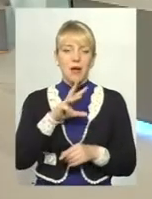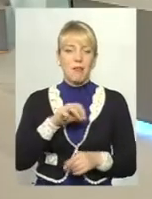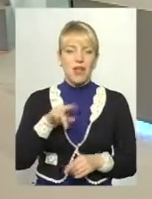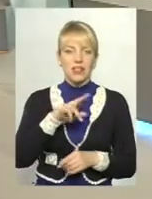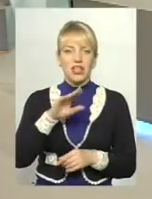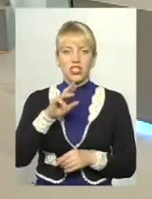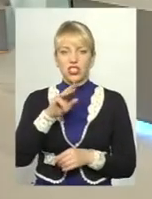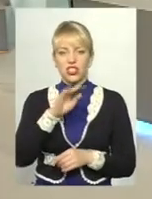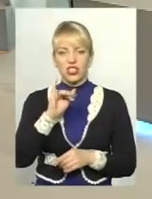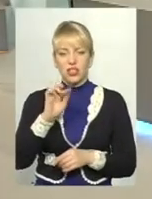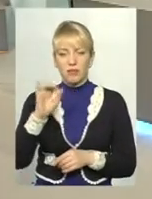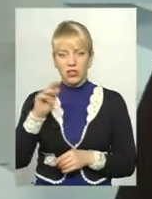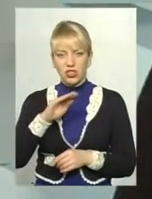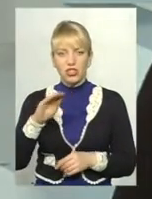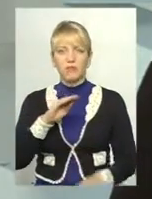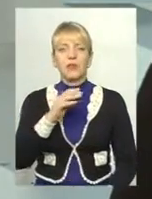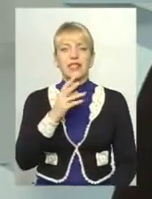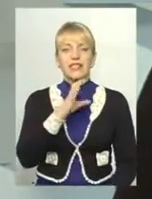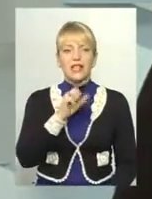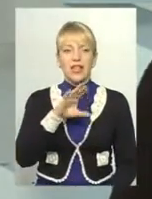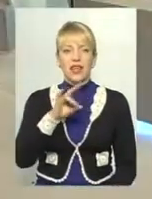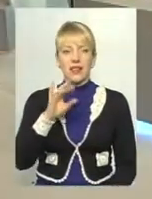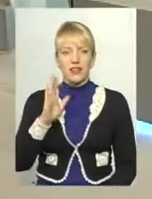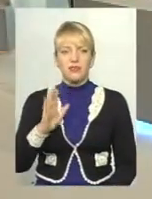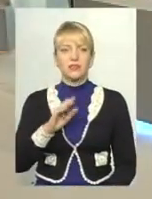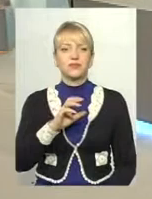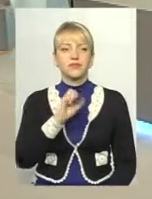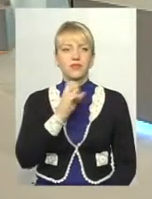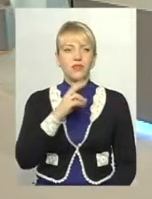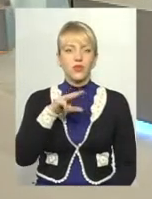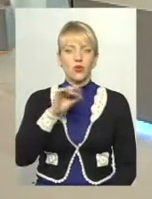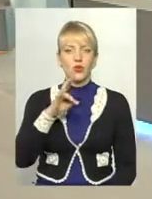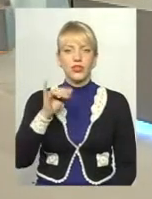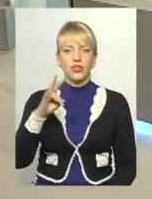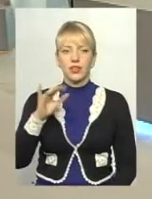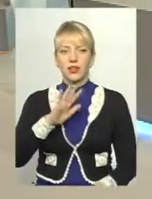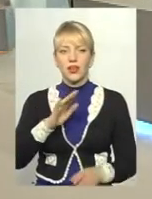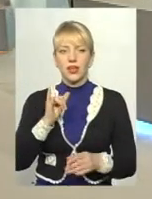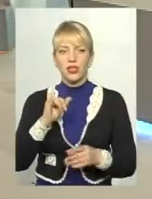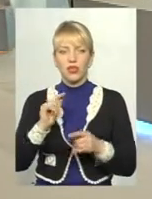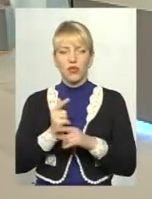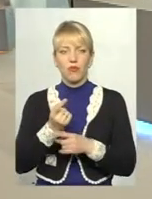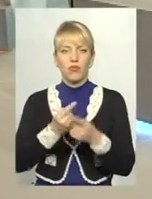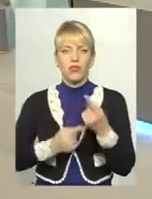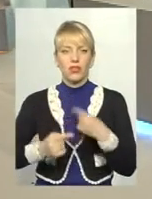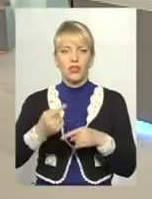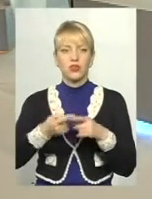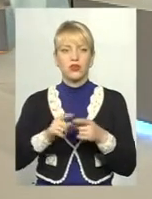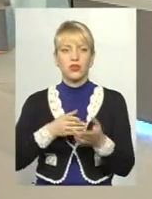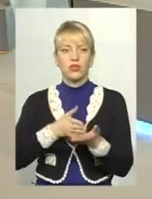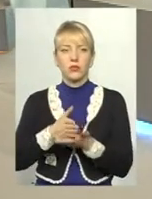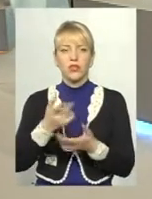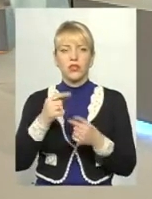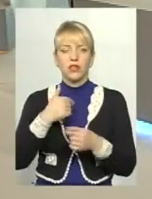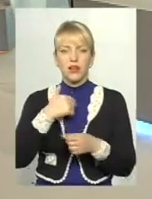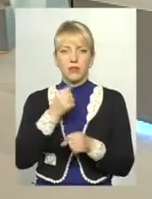Сатанів – дві пам'ятки, і Флігель у Антоні. І, знову ж таки, десь повертаючись до того напрямку, де я